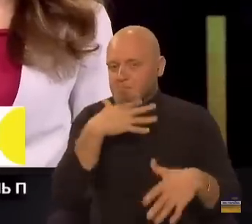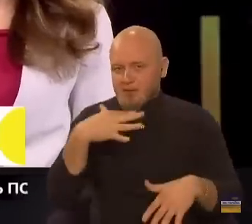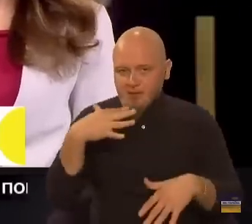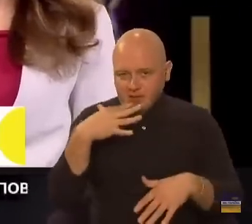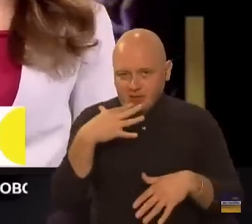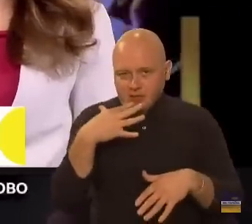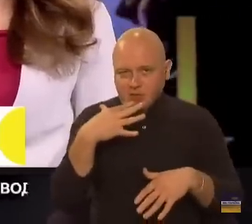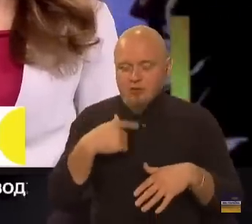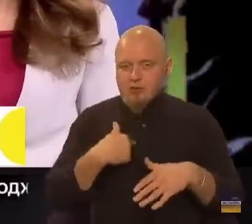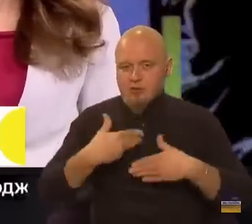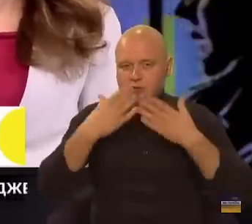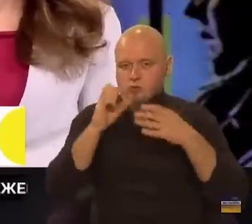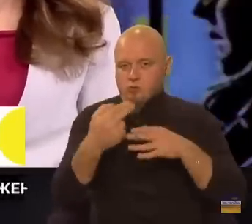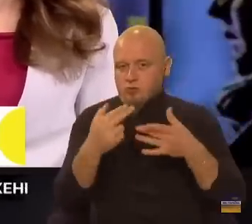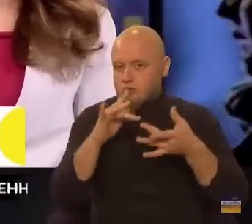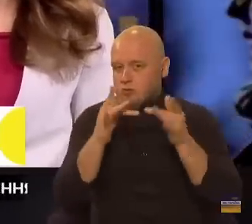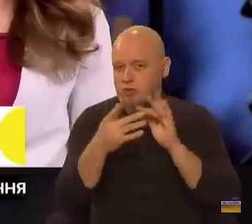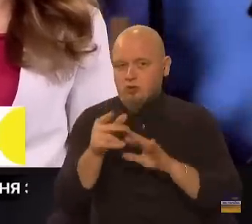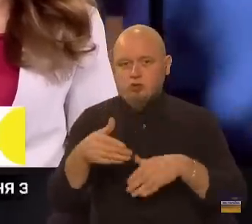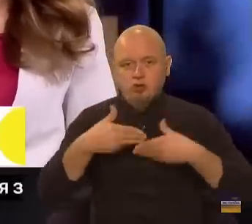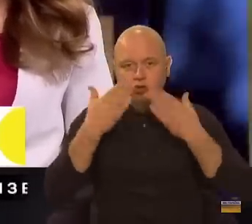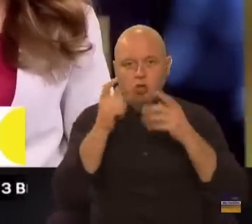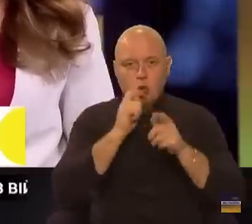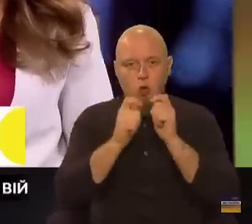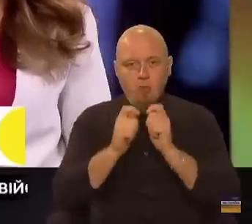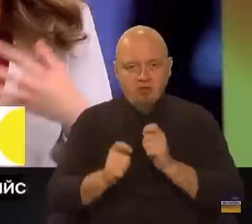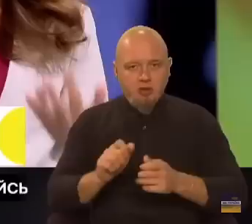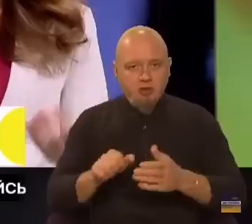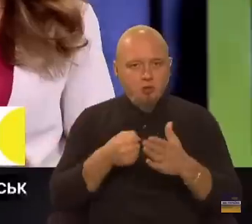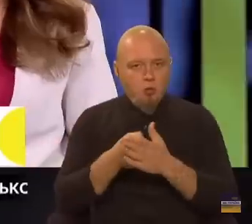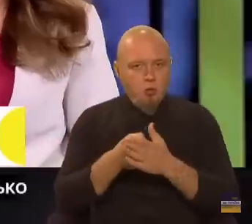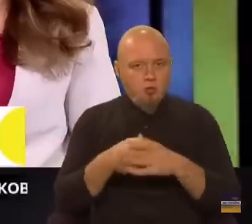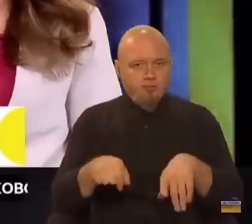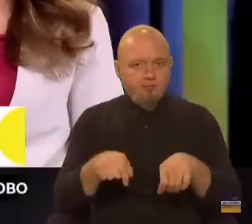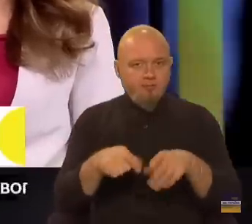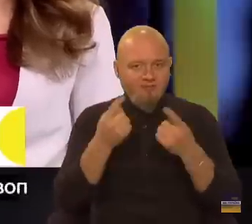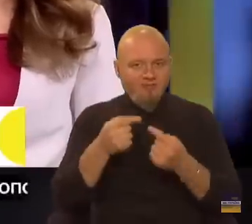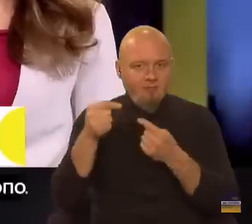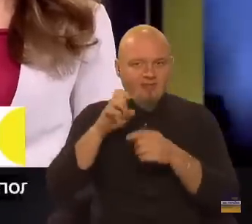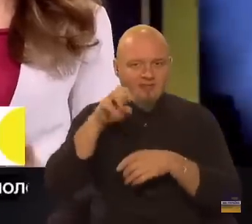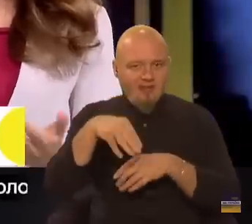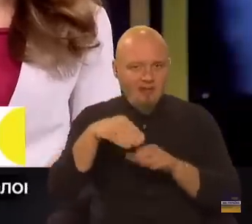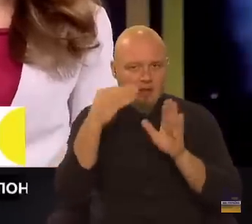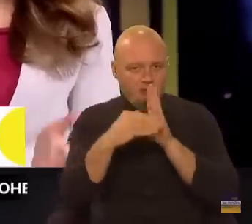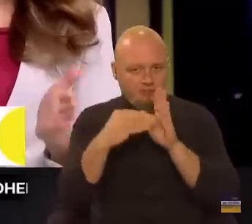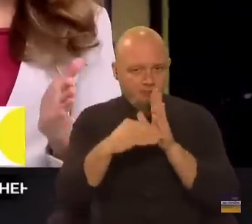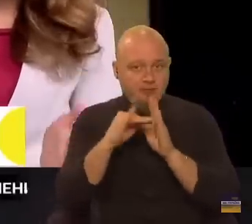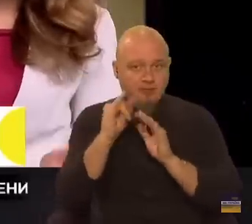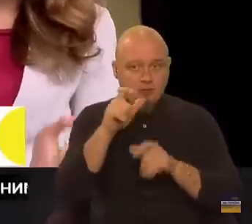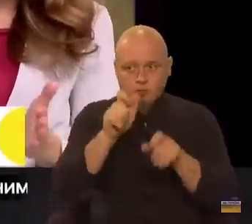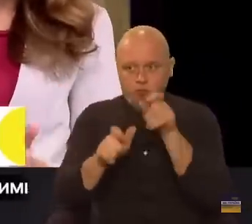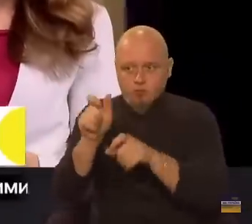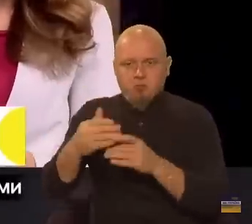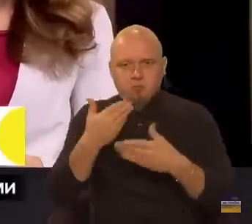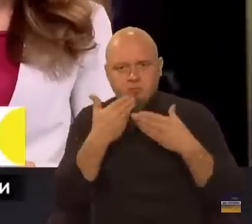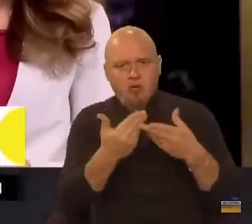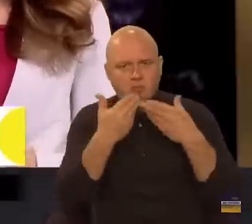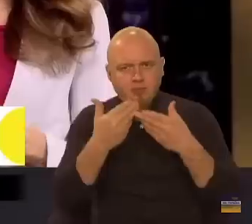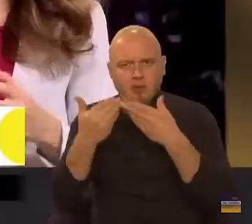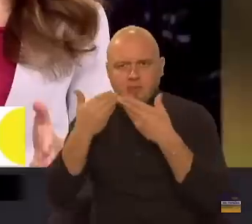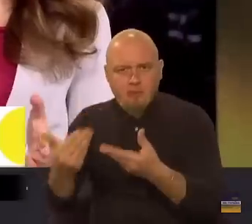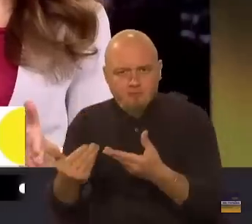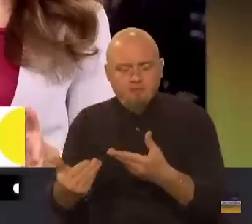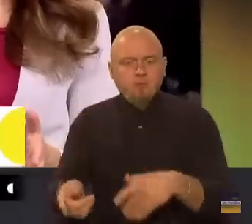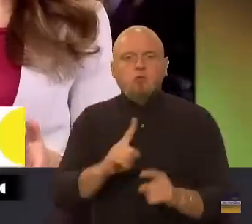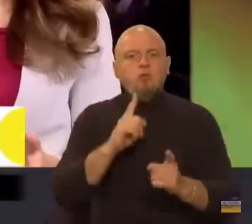багато, я читаю в соцмережі, читаю коментарі до відповідних статей, і люди питають, питають,